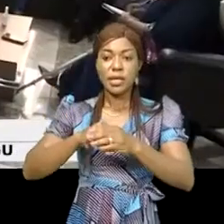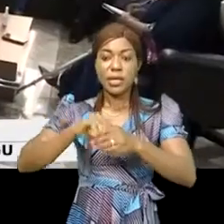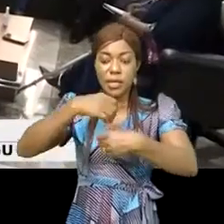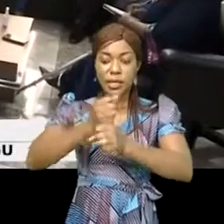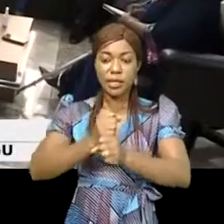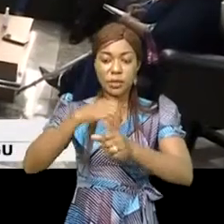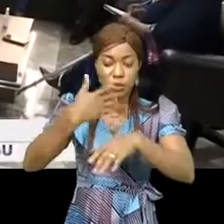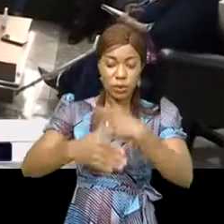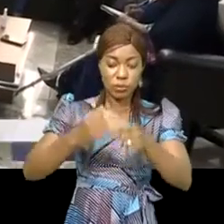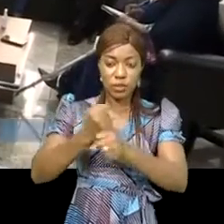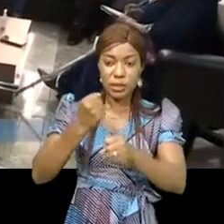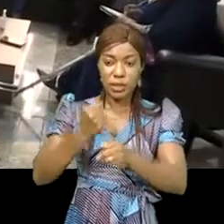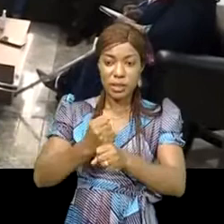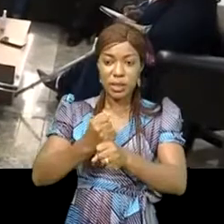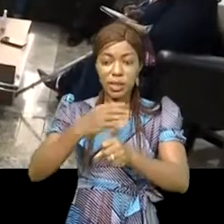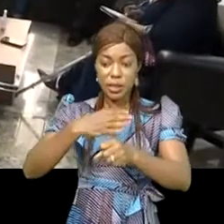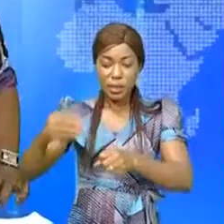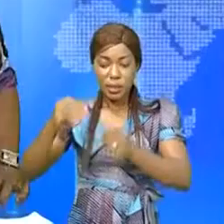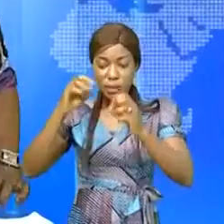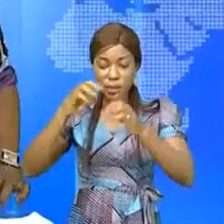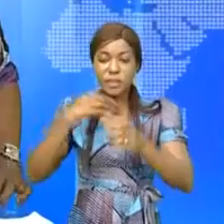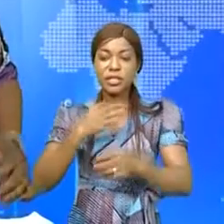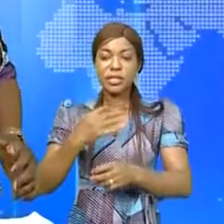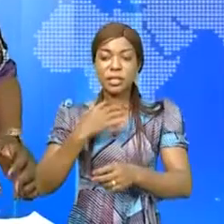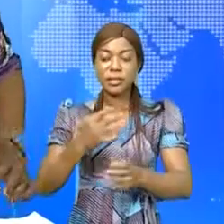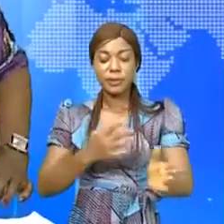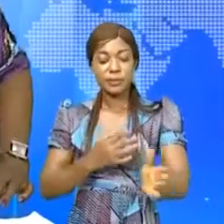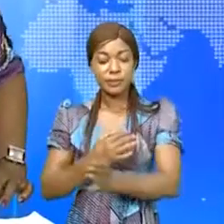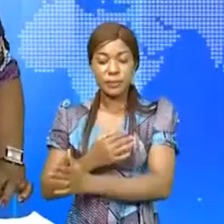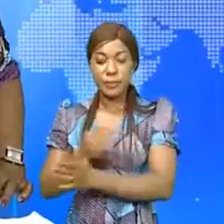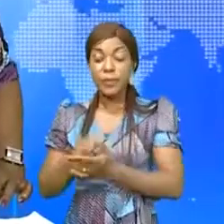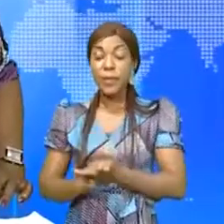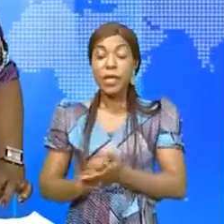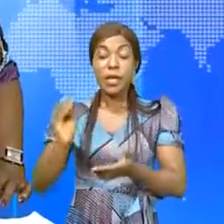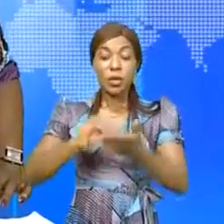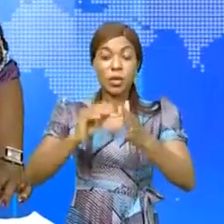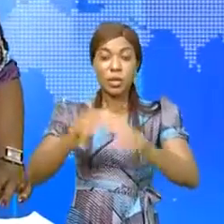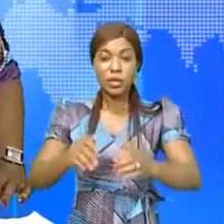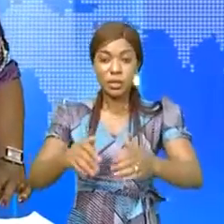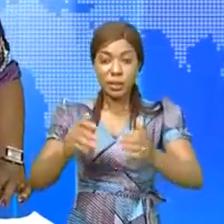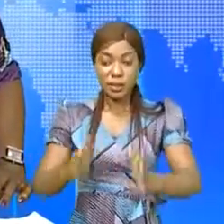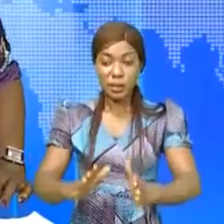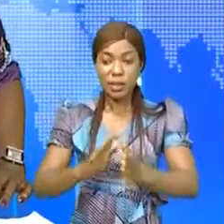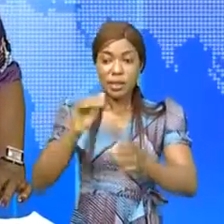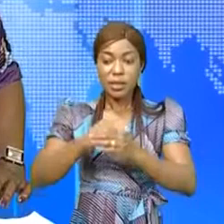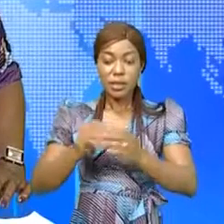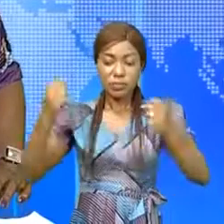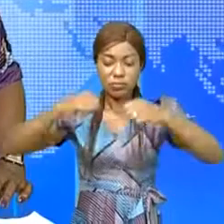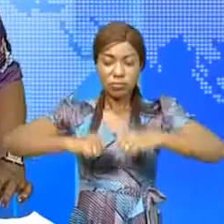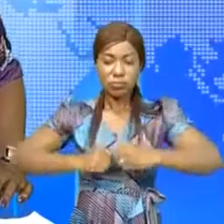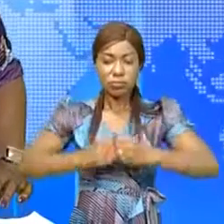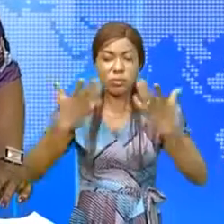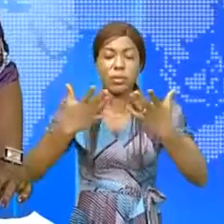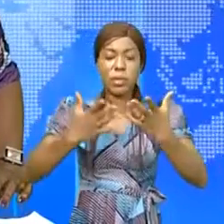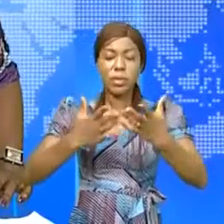création des emplois et des richesses. Et puis, les agriculteurs des environs du Dinragongo peuvent compter sur le